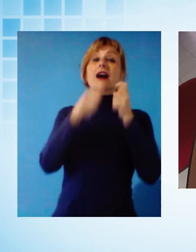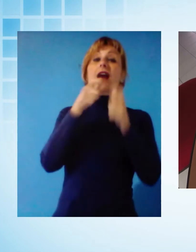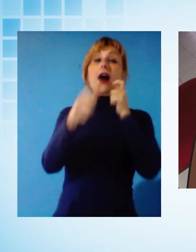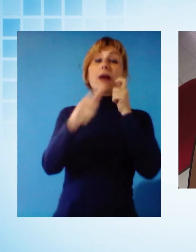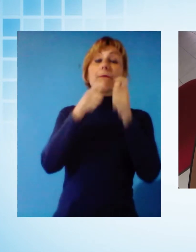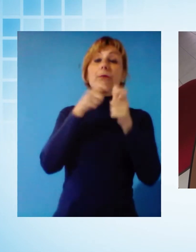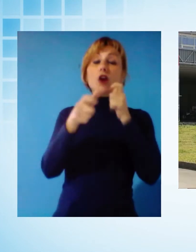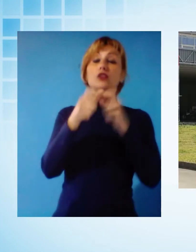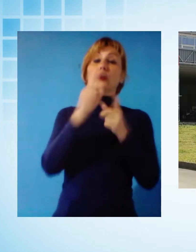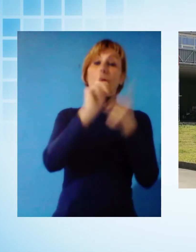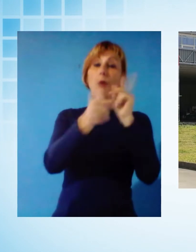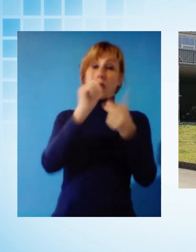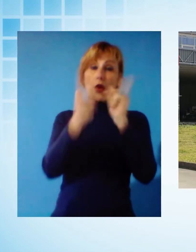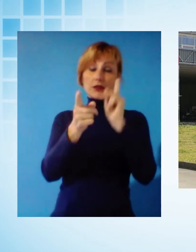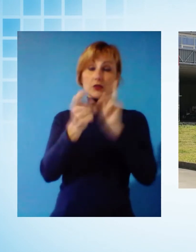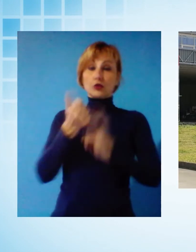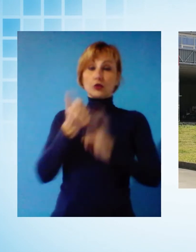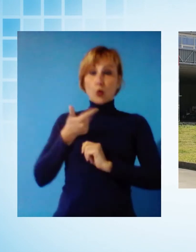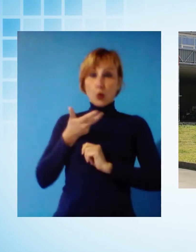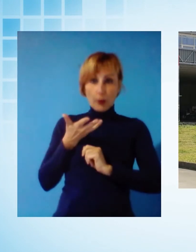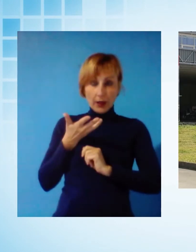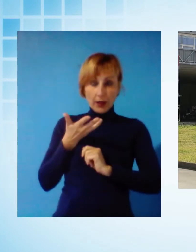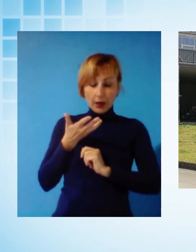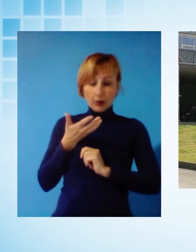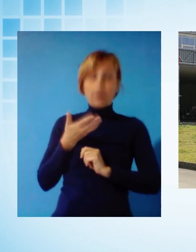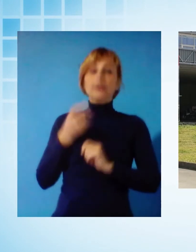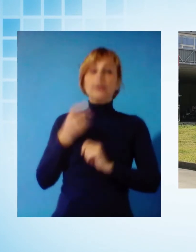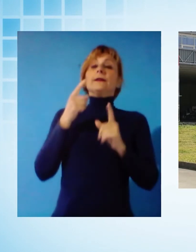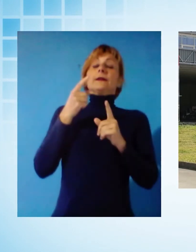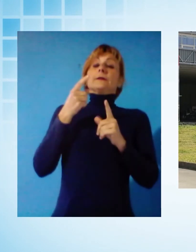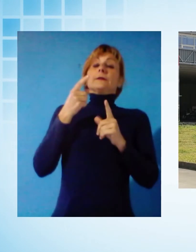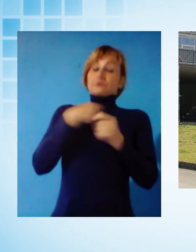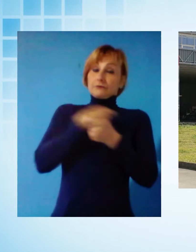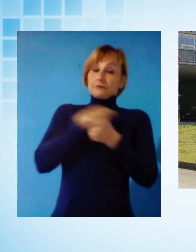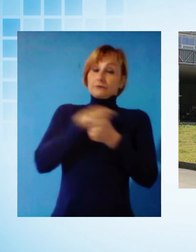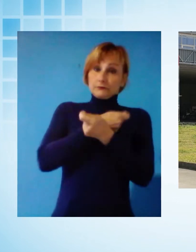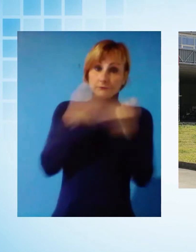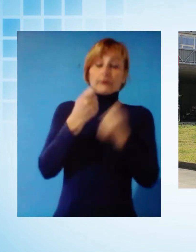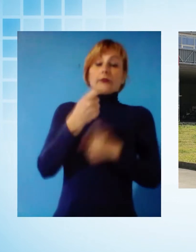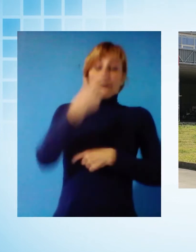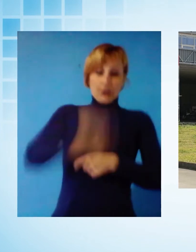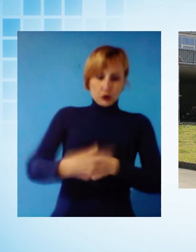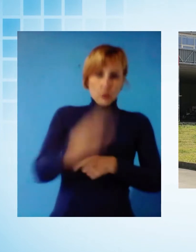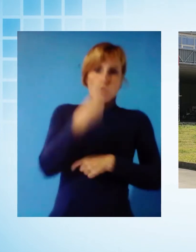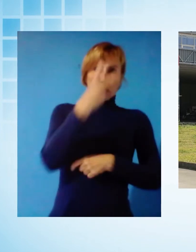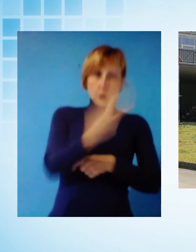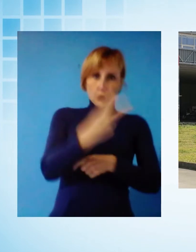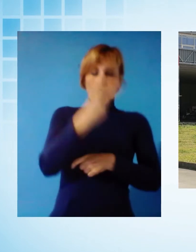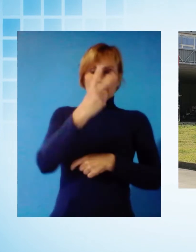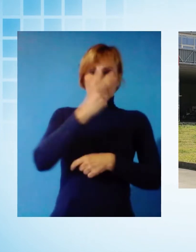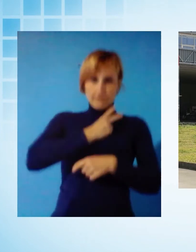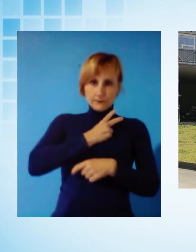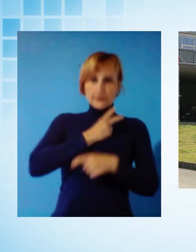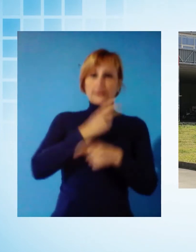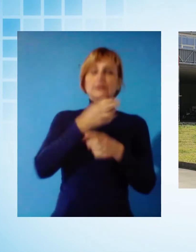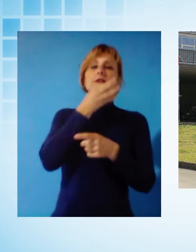in rapporto ai cittadini e alla popolazione. Vengono distribuite due mascherine a persona, quindi è già un segnale